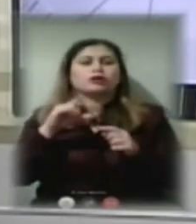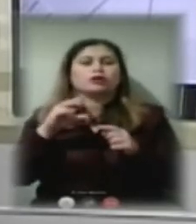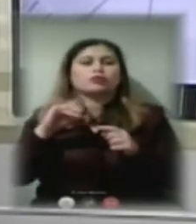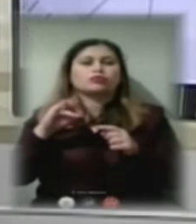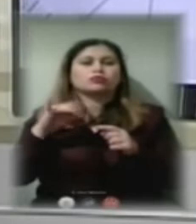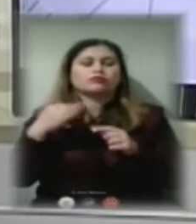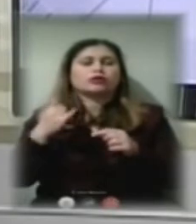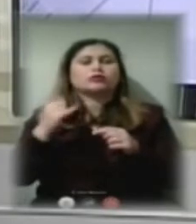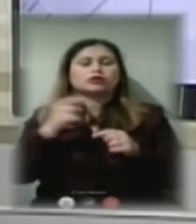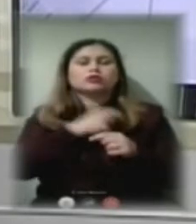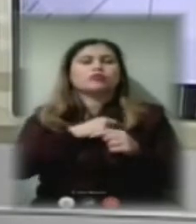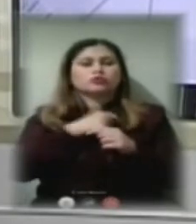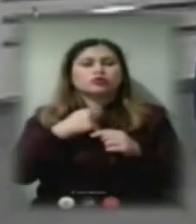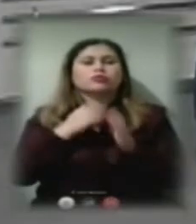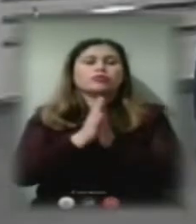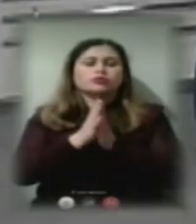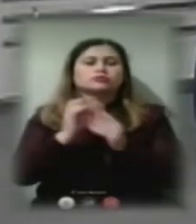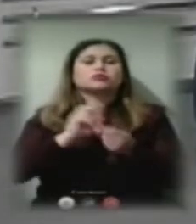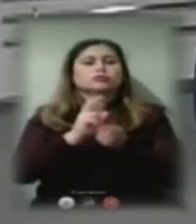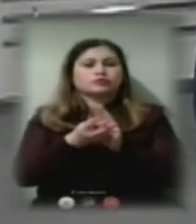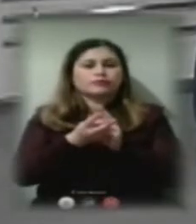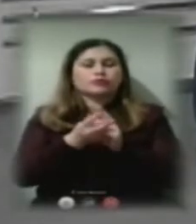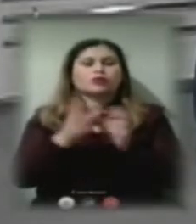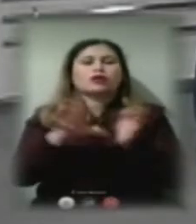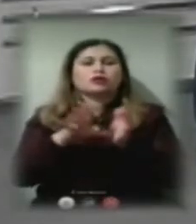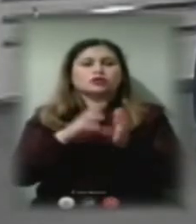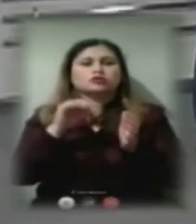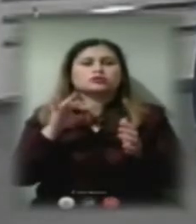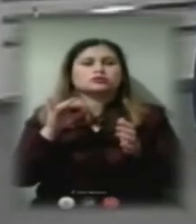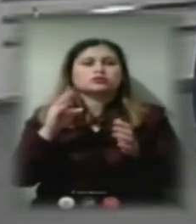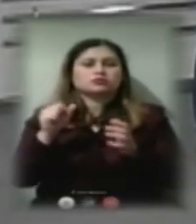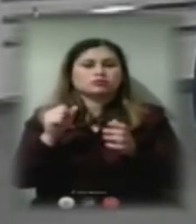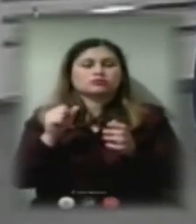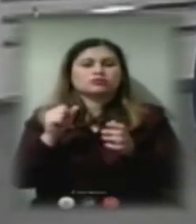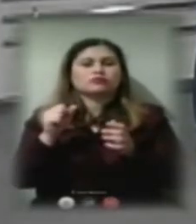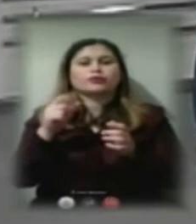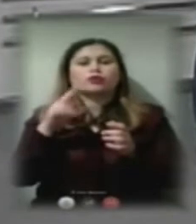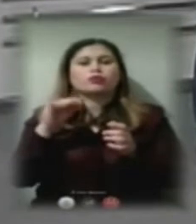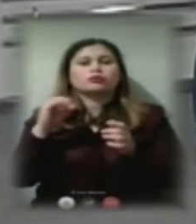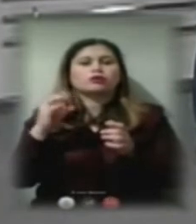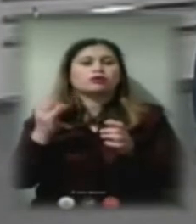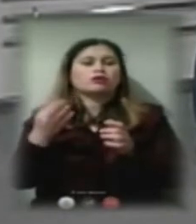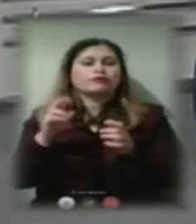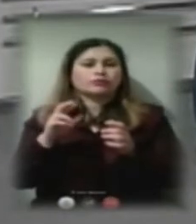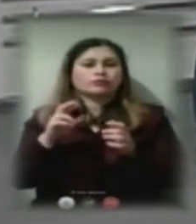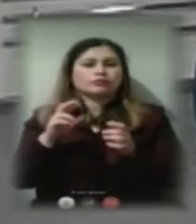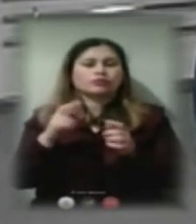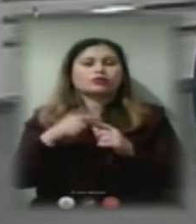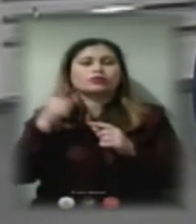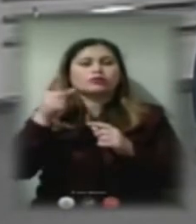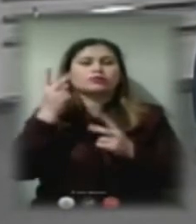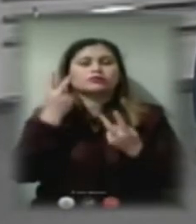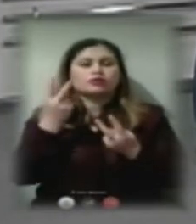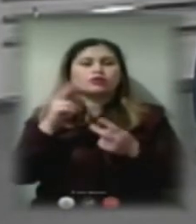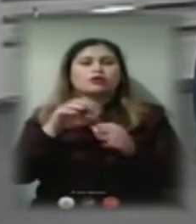депутата міської ради замінити електричну частину котельні, там два кабеля, які